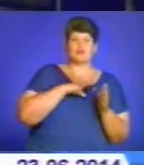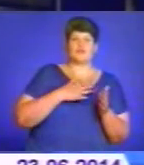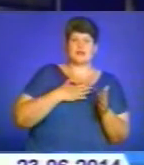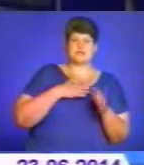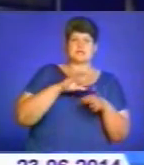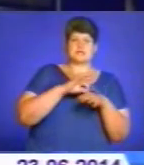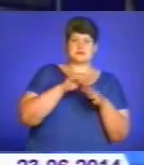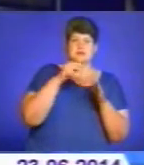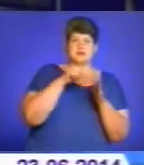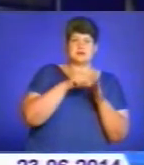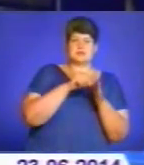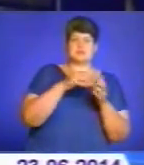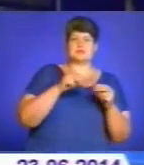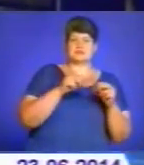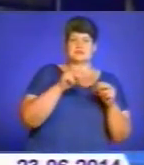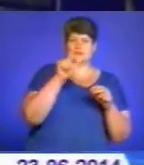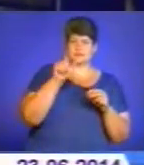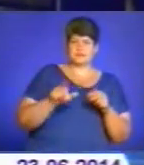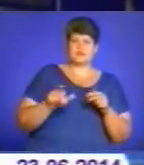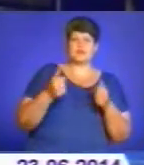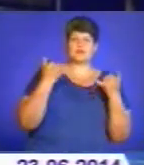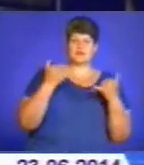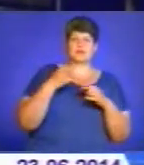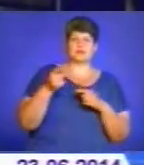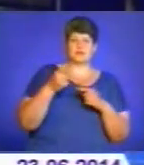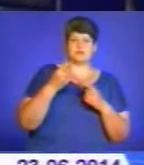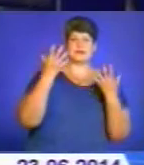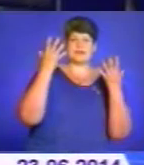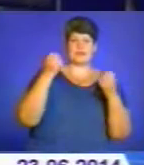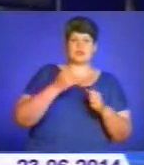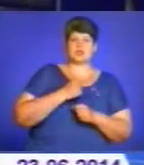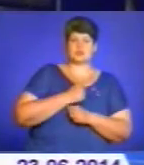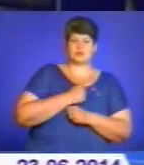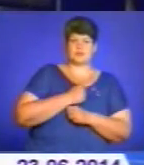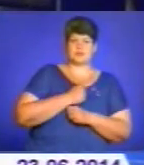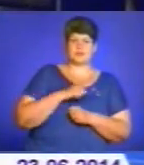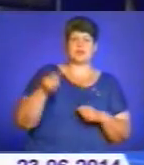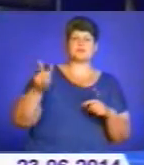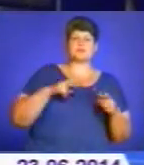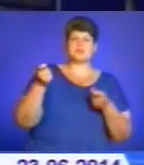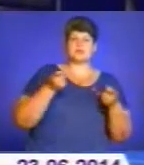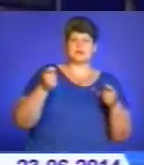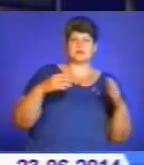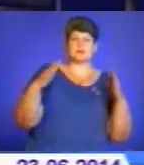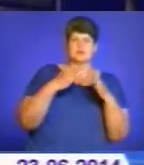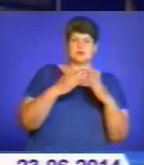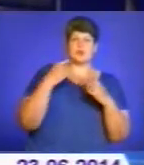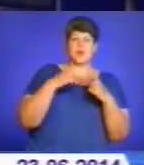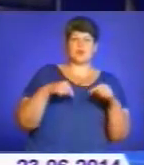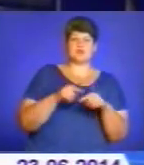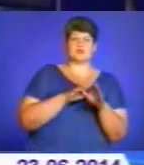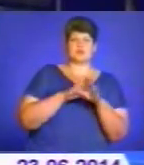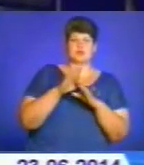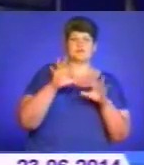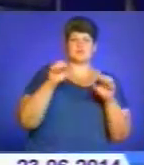-річний Віктор Симчук, сьогодні на Тернопільщині День жалоби. На адміністративних будівлях органів виконавчої влади та